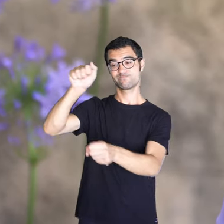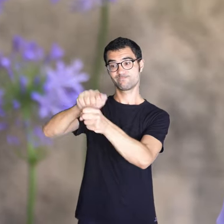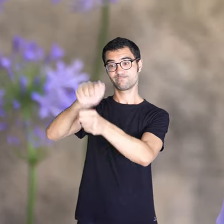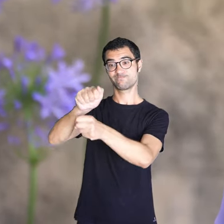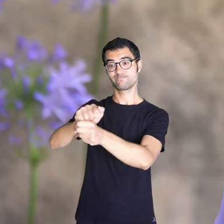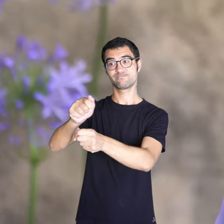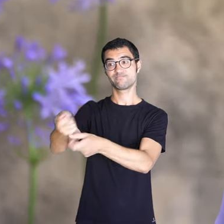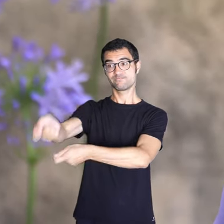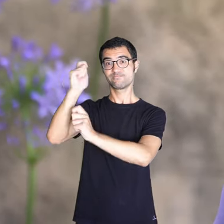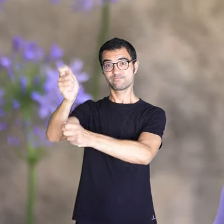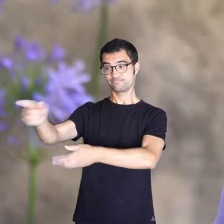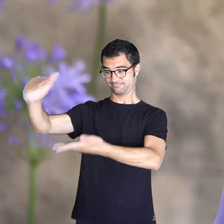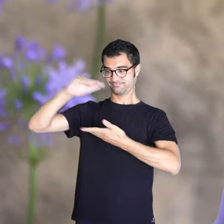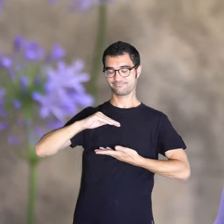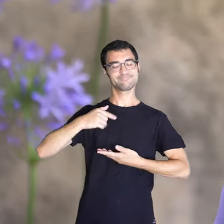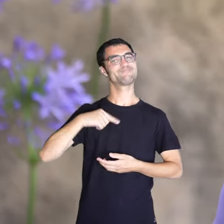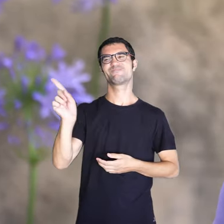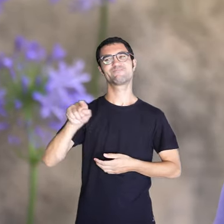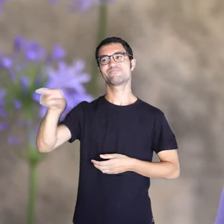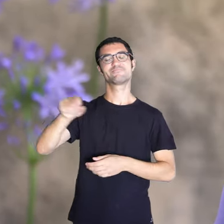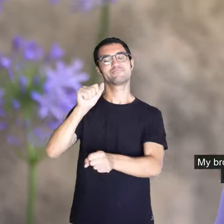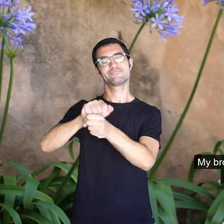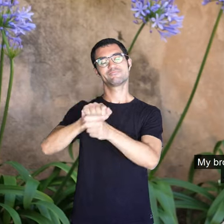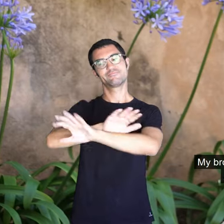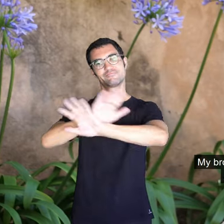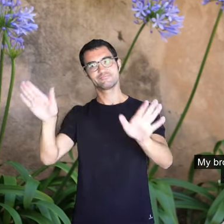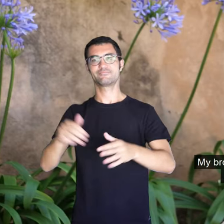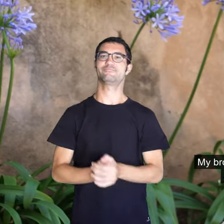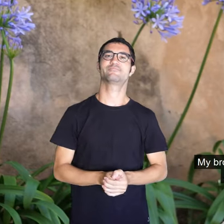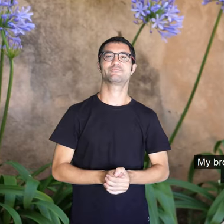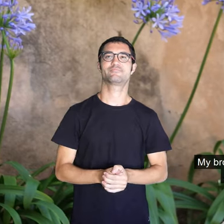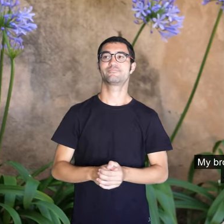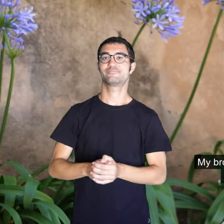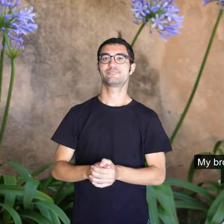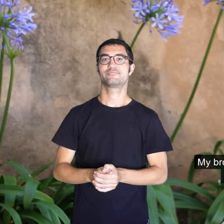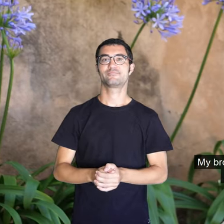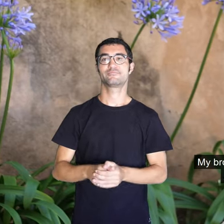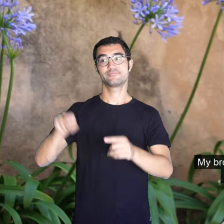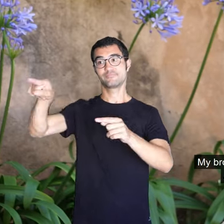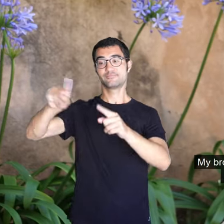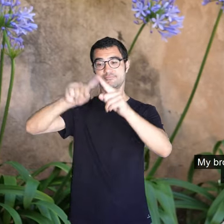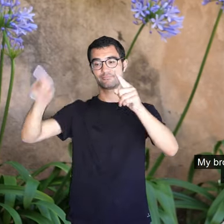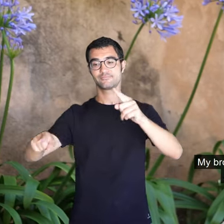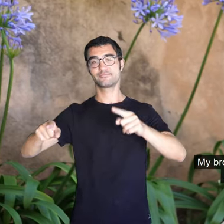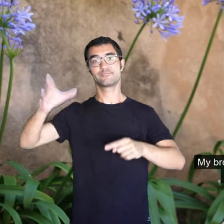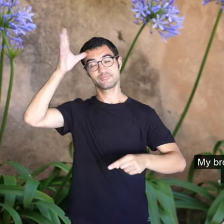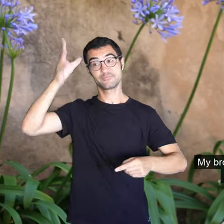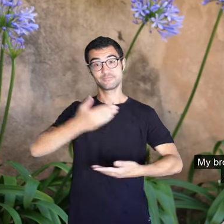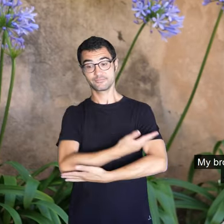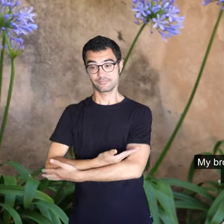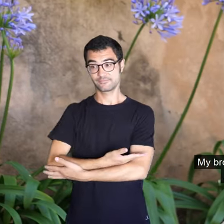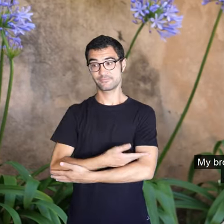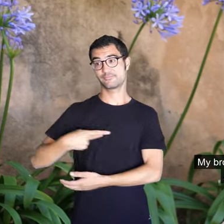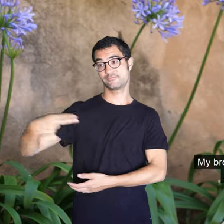Em pareix jo que vaig vendre més per al meu germà. El meu germà anava a pescar i també, si